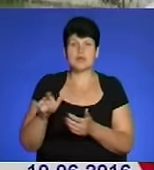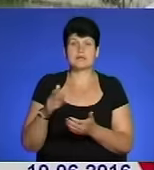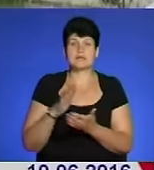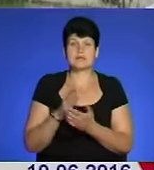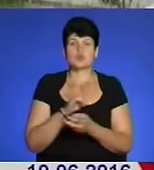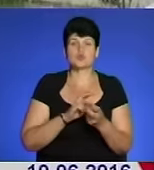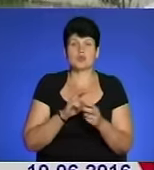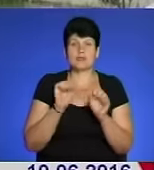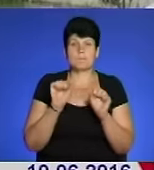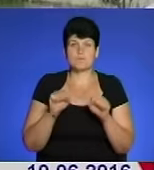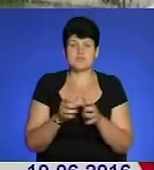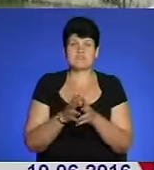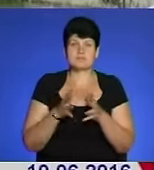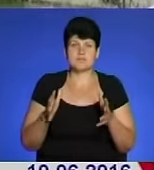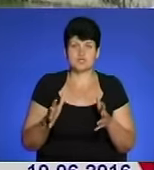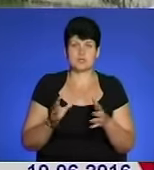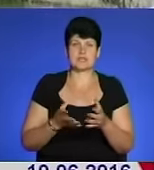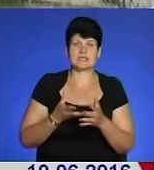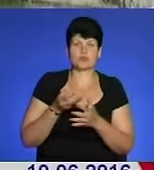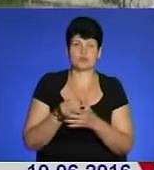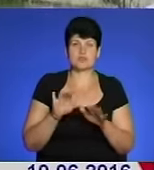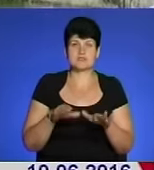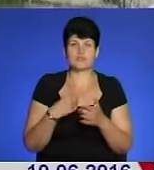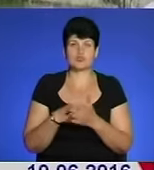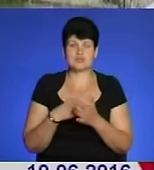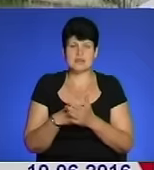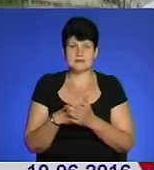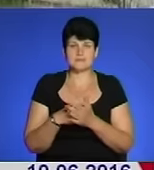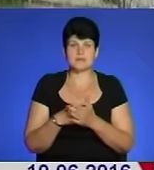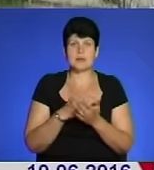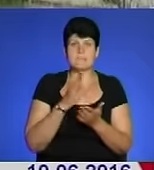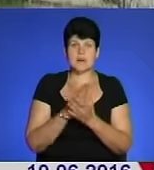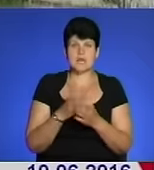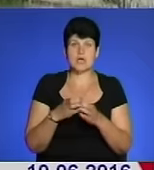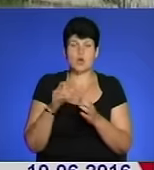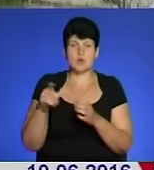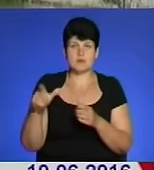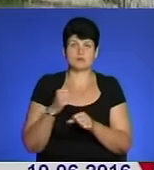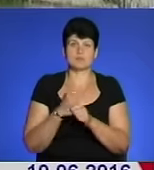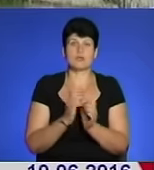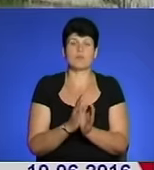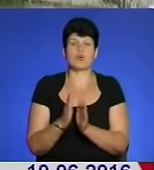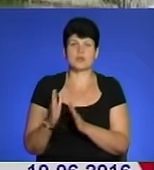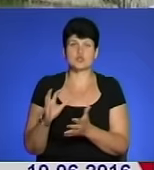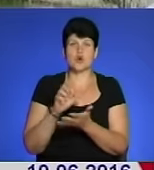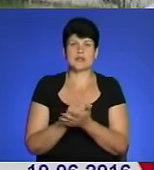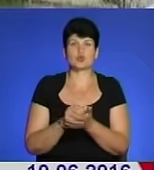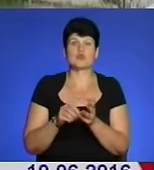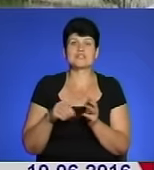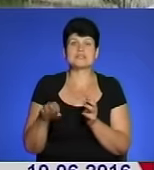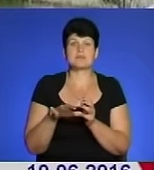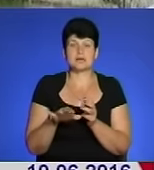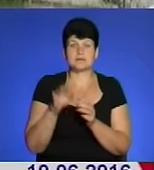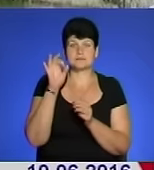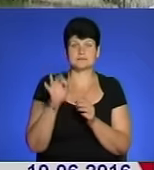шукати можливості збільшення надходжень до місцевих бюджетів. Тобто, має громада навести порядок з орендою землі і